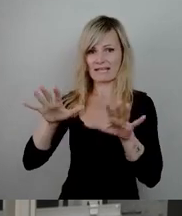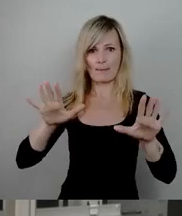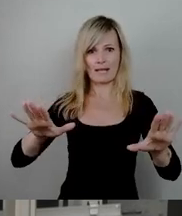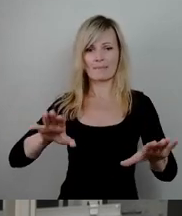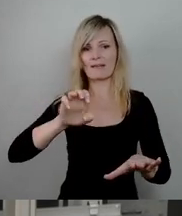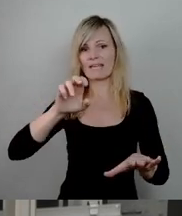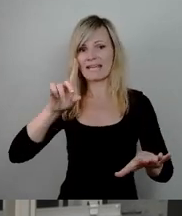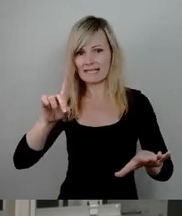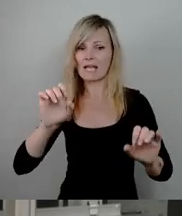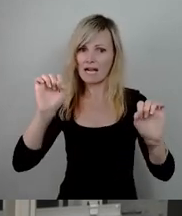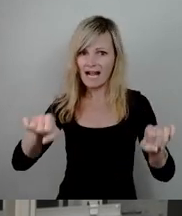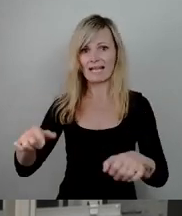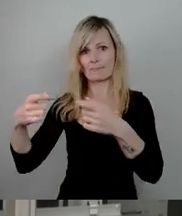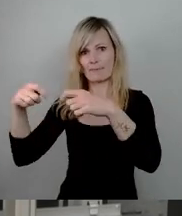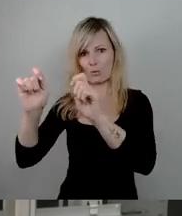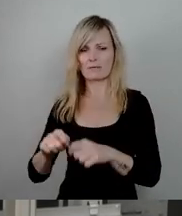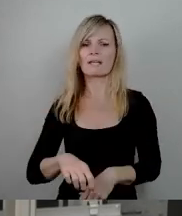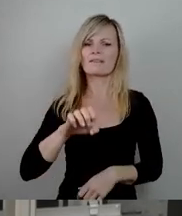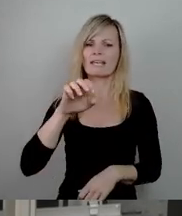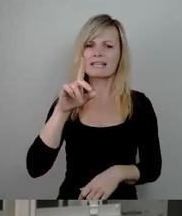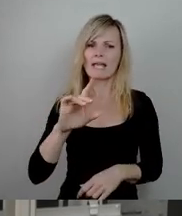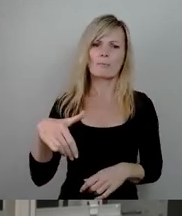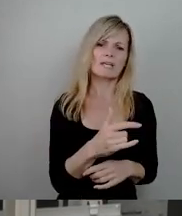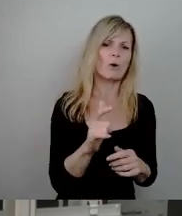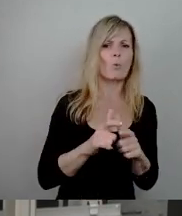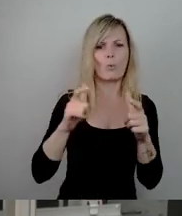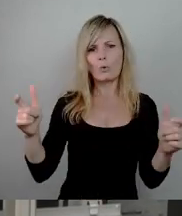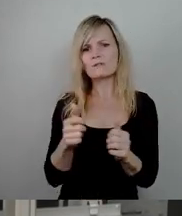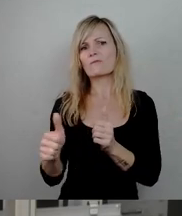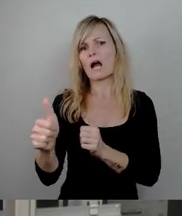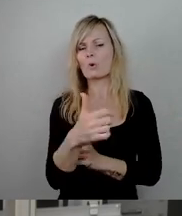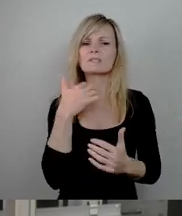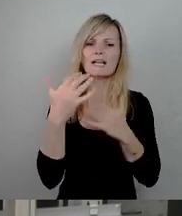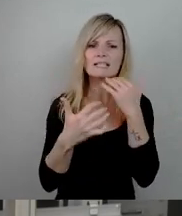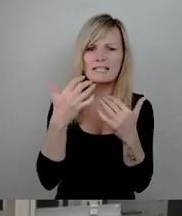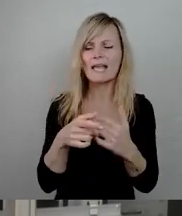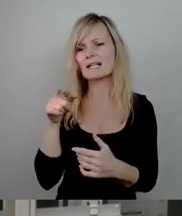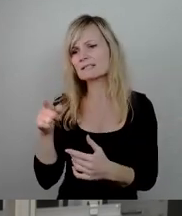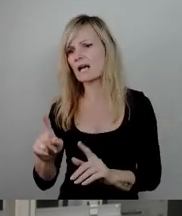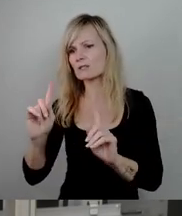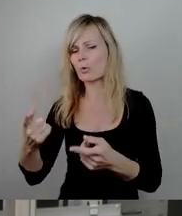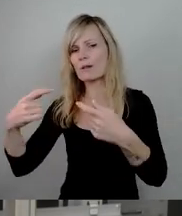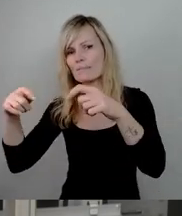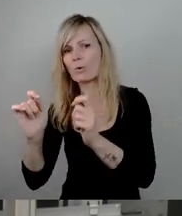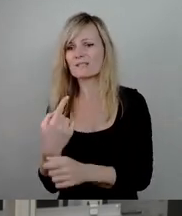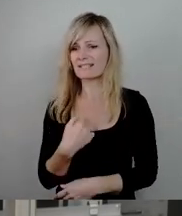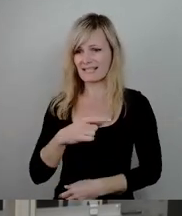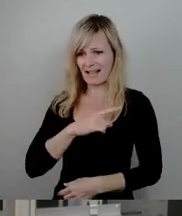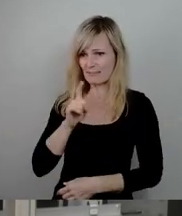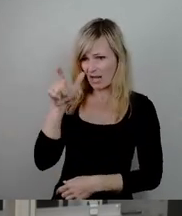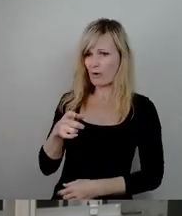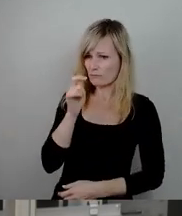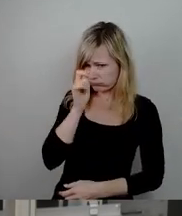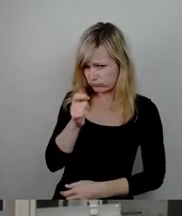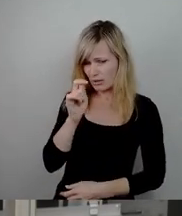angekündigtes Projekt, obwohl ich die dort Arbeitenden sehr schätze, auch den Geschäftsführer sehr schätze. Es ist einfach nur ein